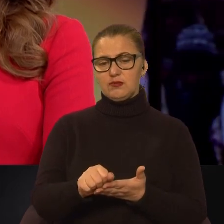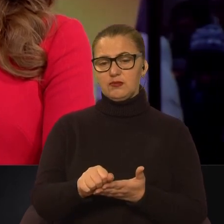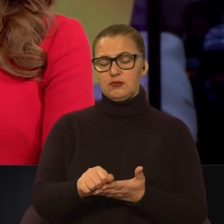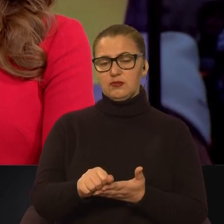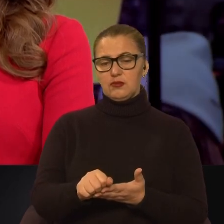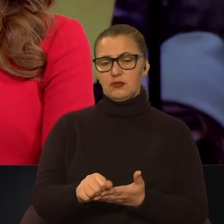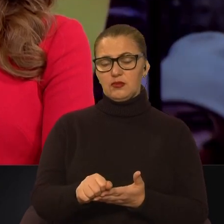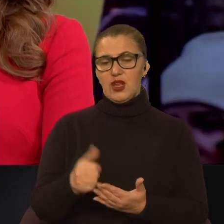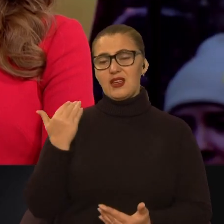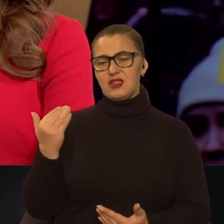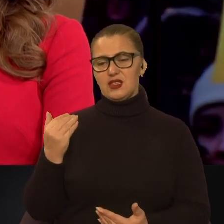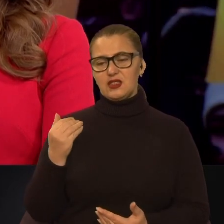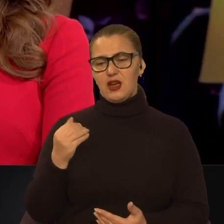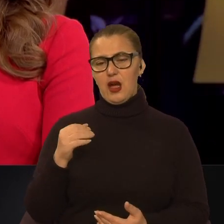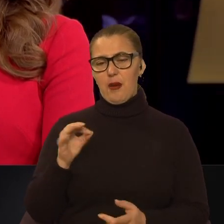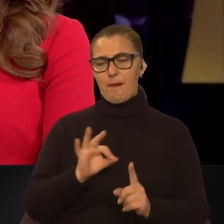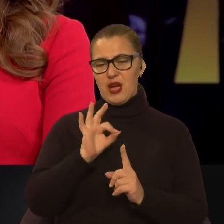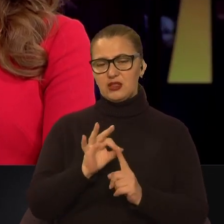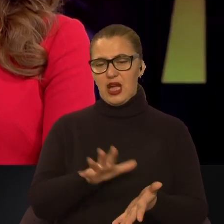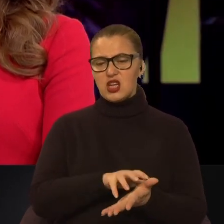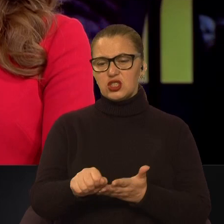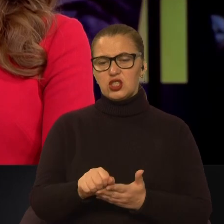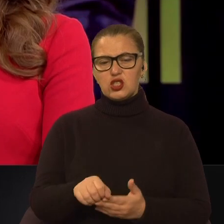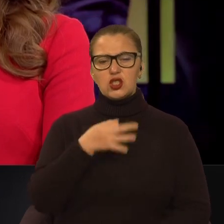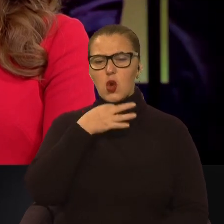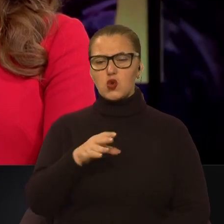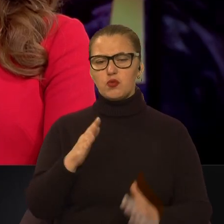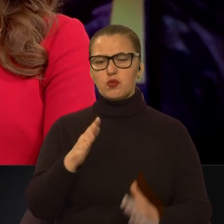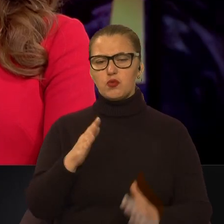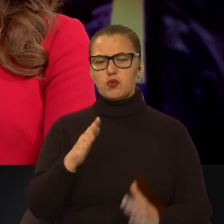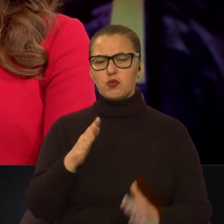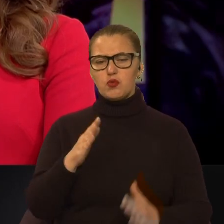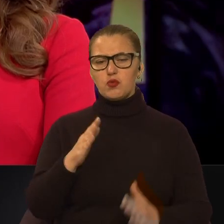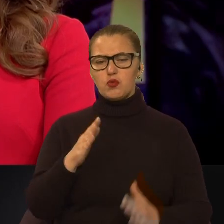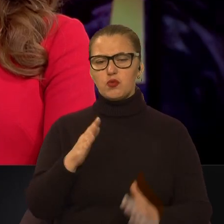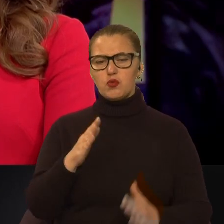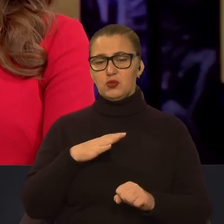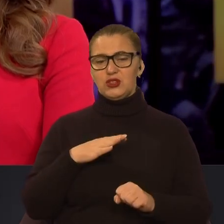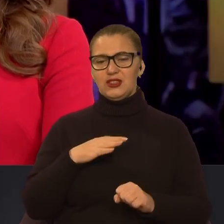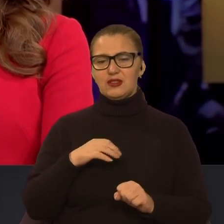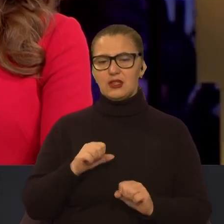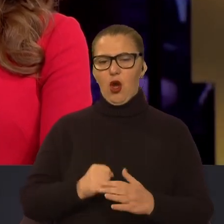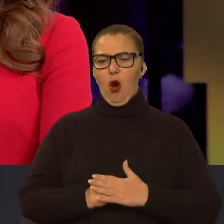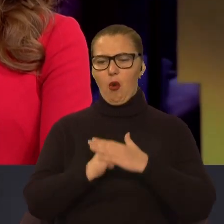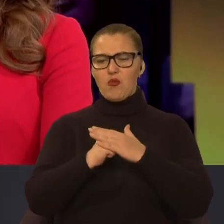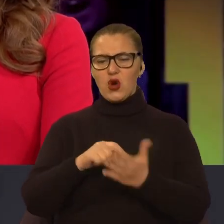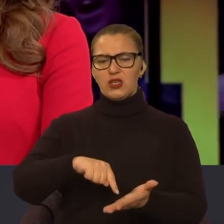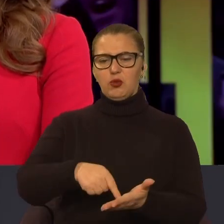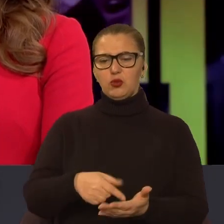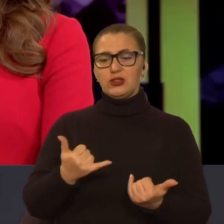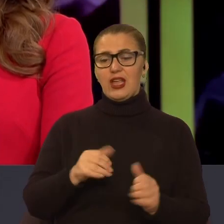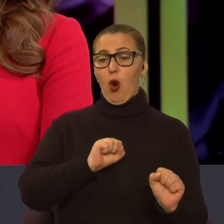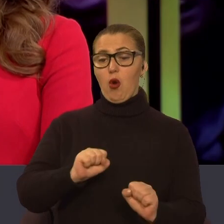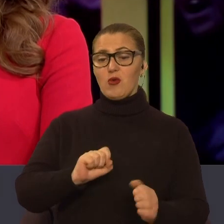Їхня задача, я думаю, мета – знищити будь-які будівлі, які можуть стати опорними пунктами для оборони міста. Зруйноване місто набагато